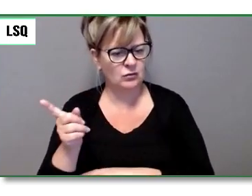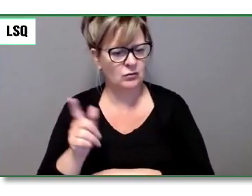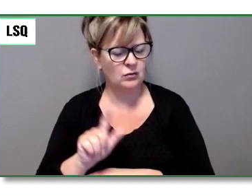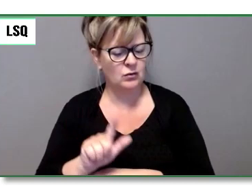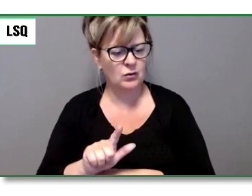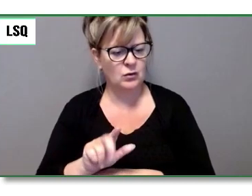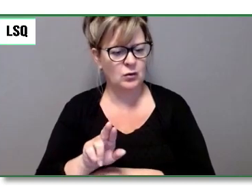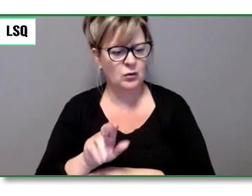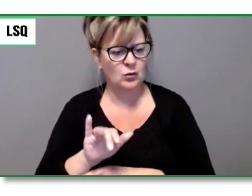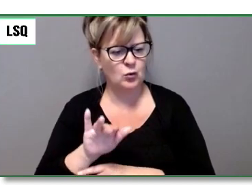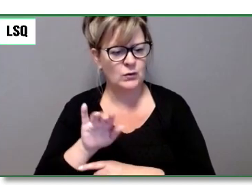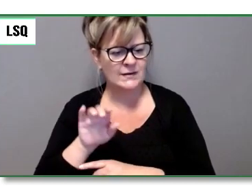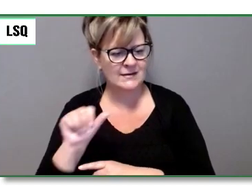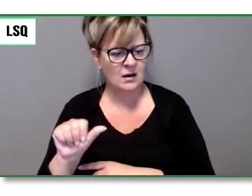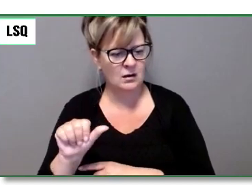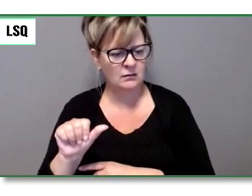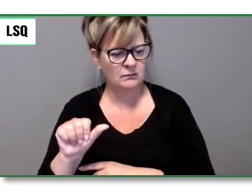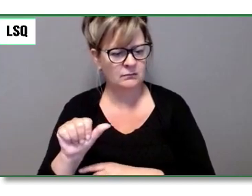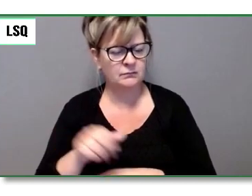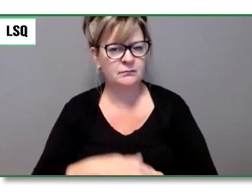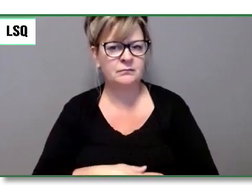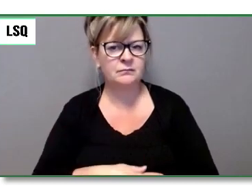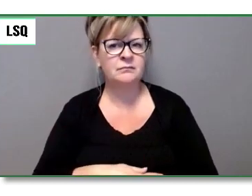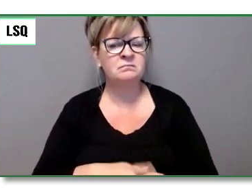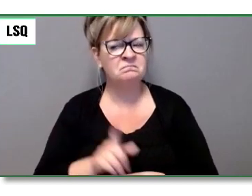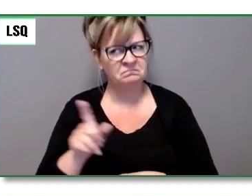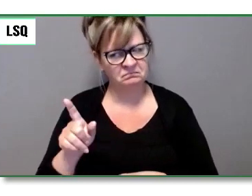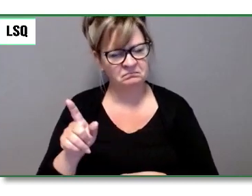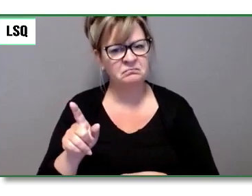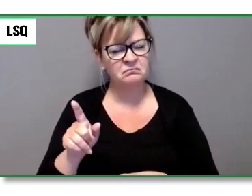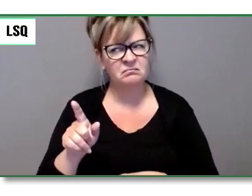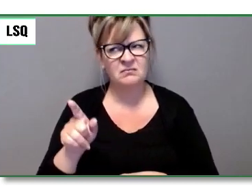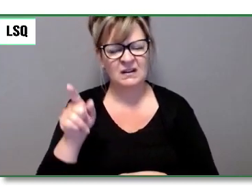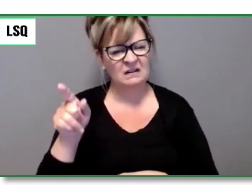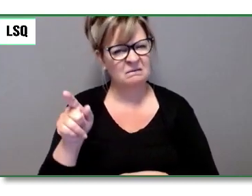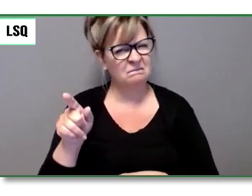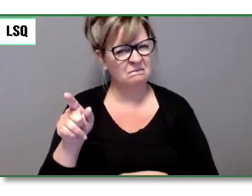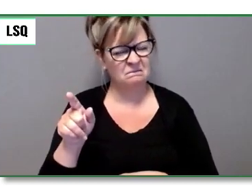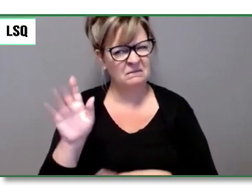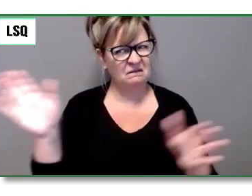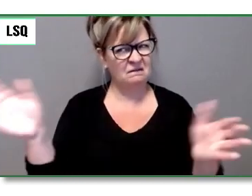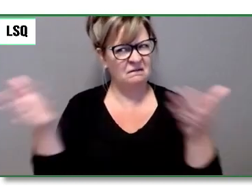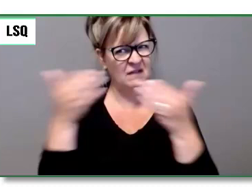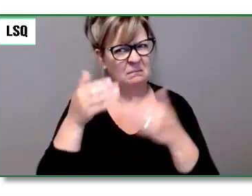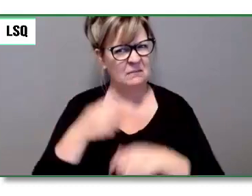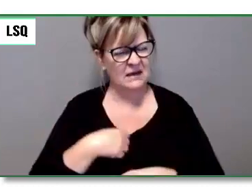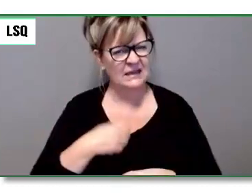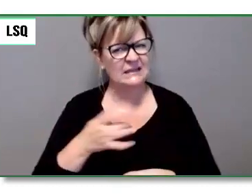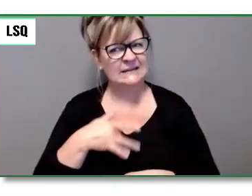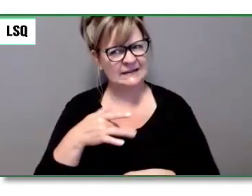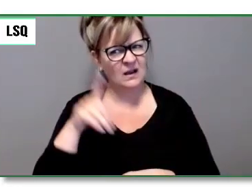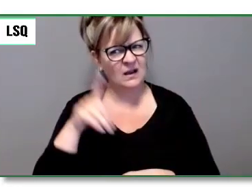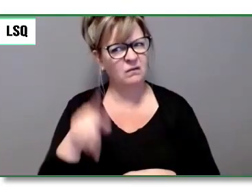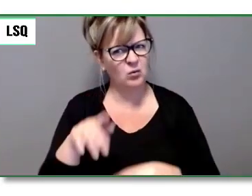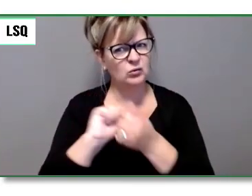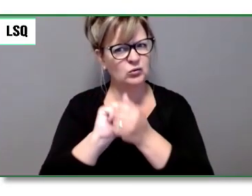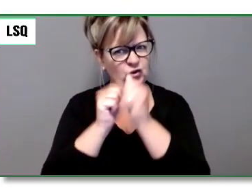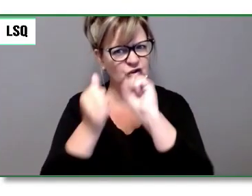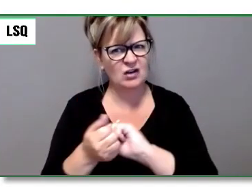et de ceux qui souhaitent la découvrir. Et elle demande donc de considérer les expériences des gens comme elle.